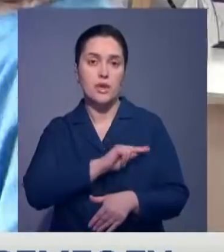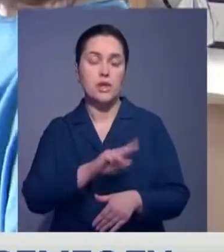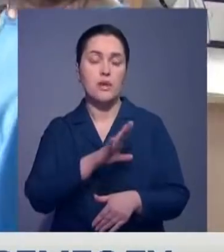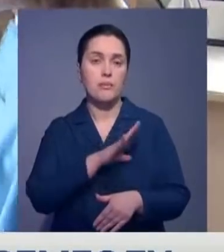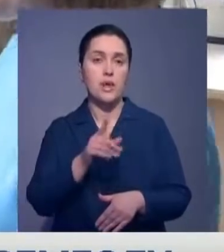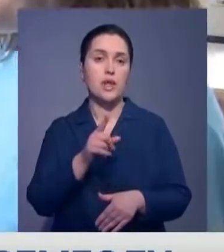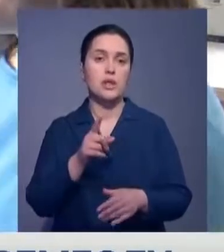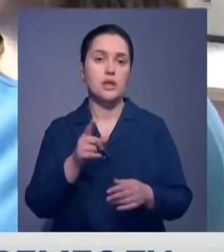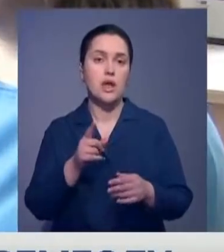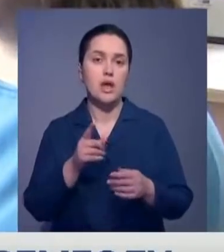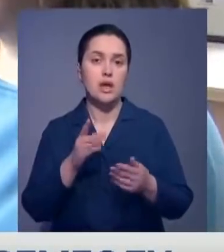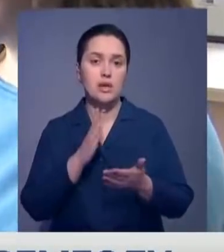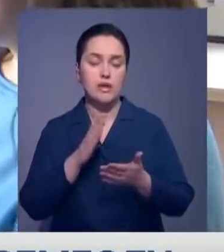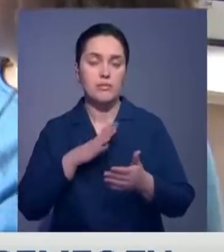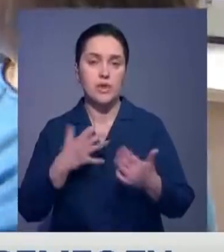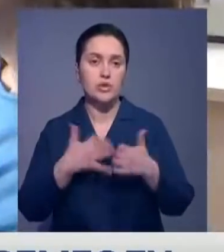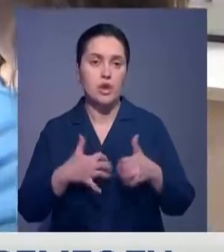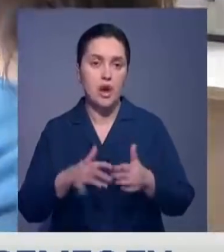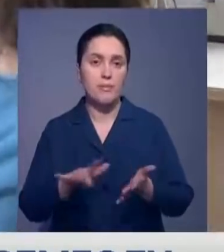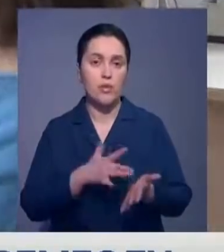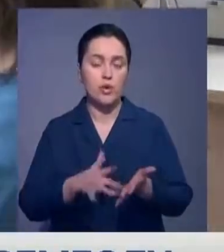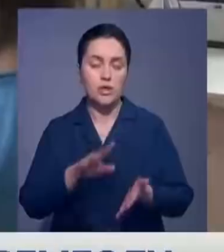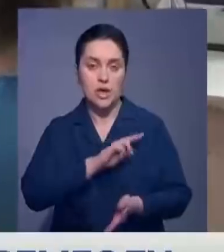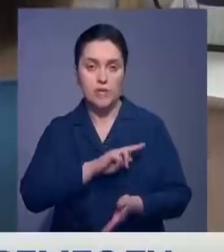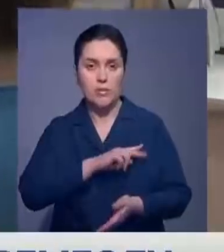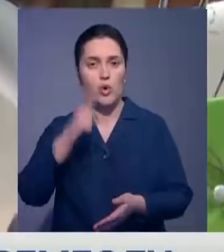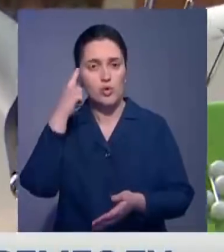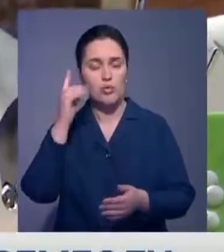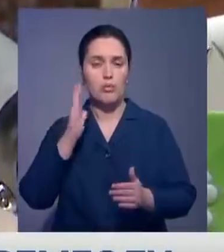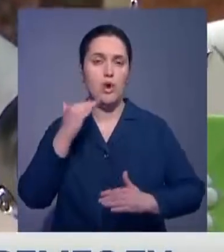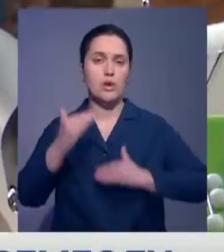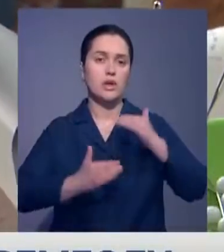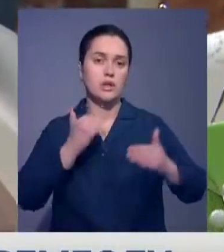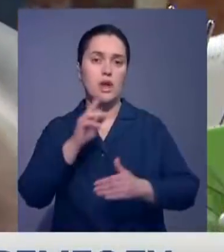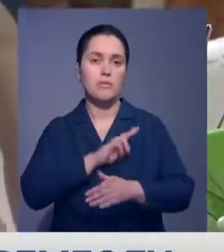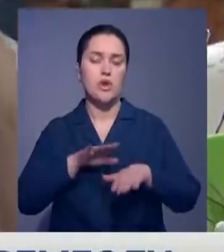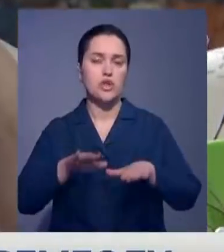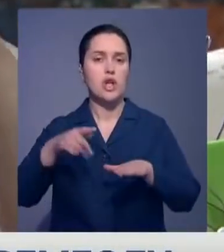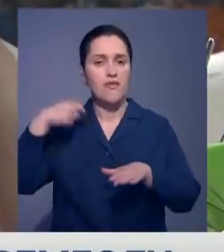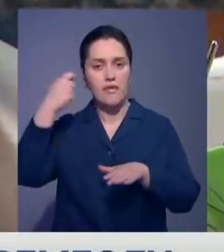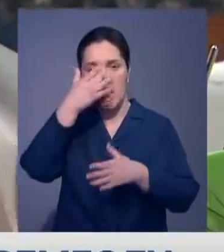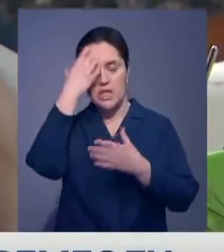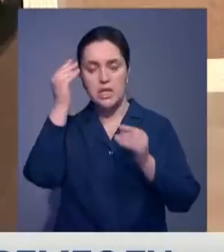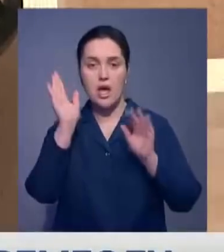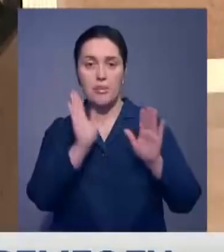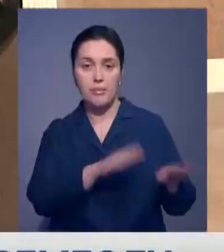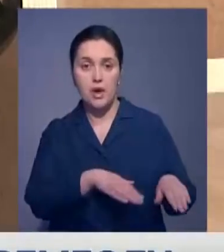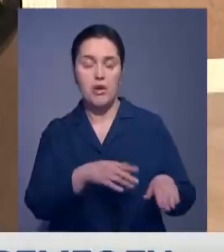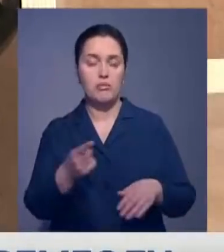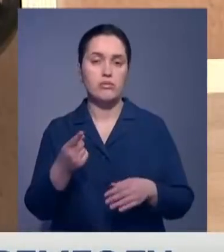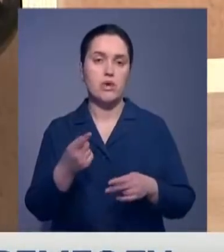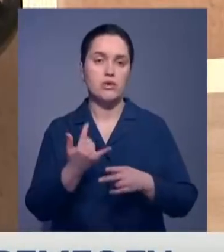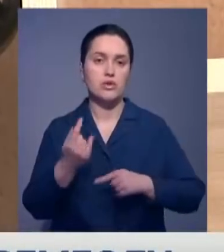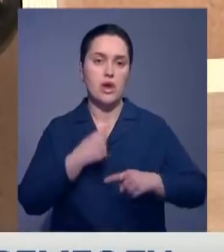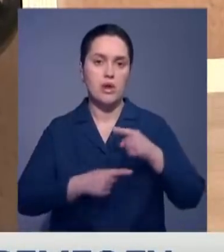послушная дочь сменила творчество на счет, стала бухгалтером. Думала, будет карьеристкой, а швейной машине забыла. Но оказалось на время.